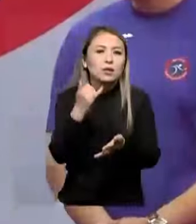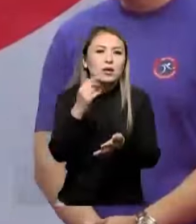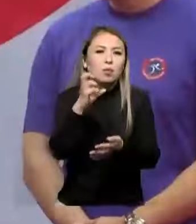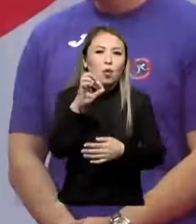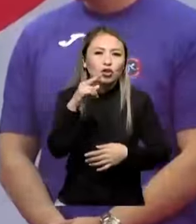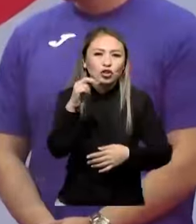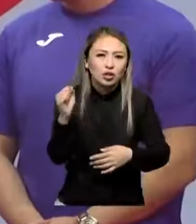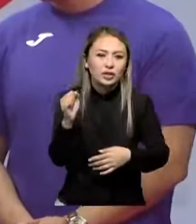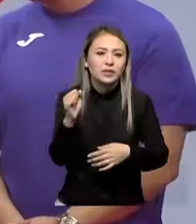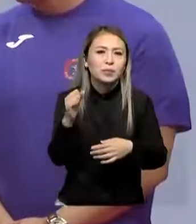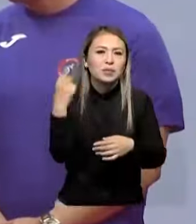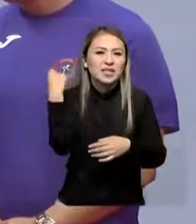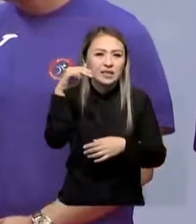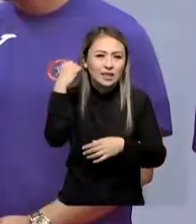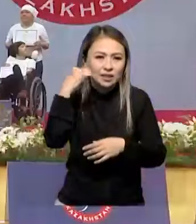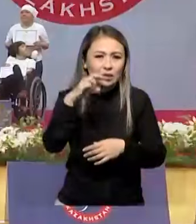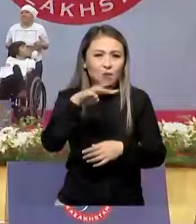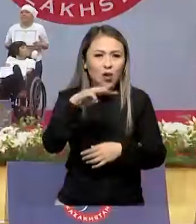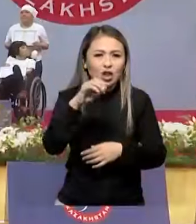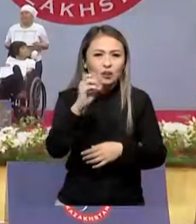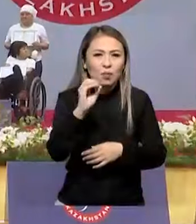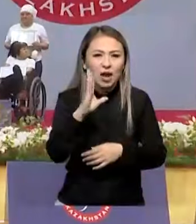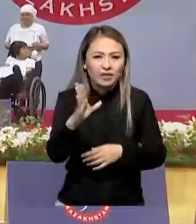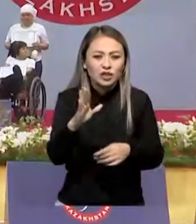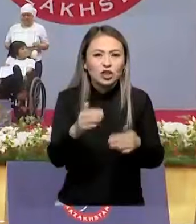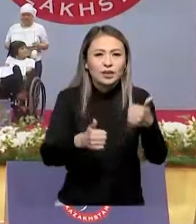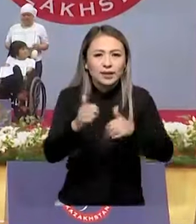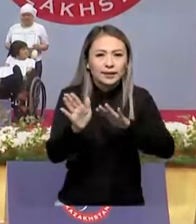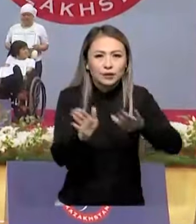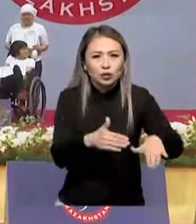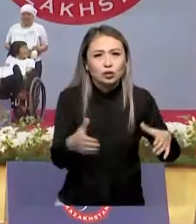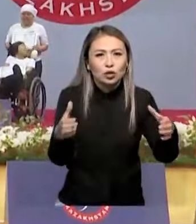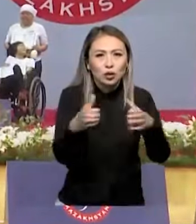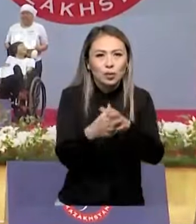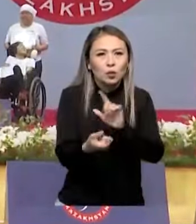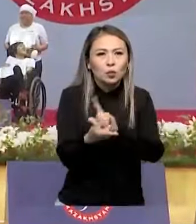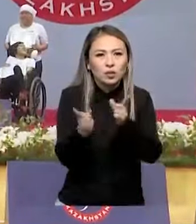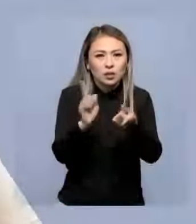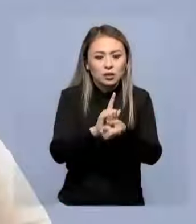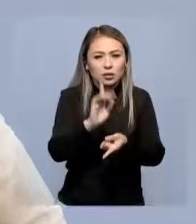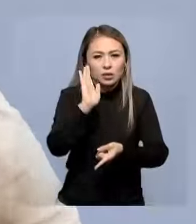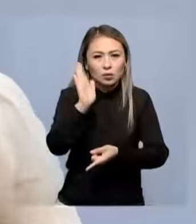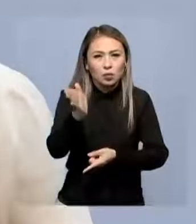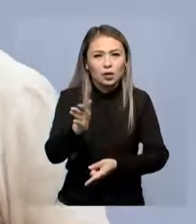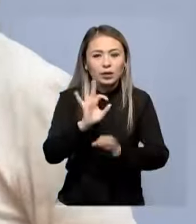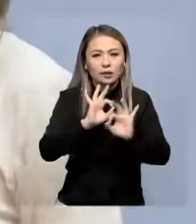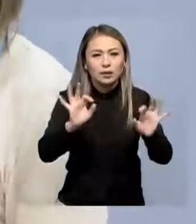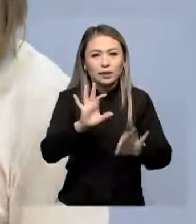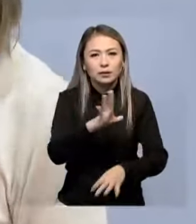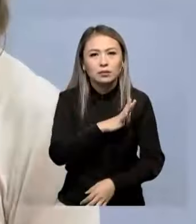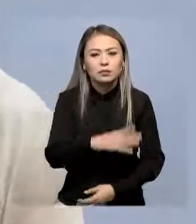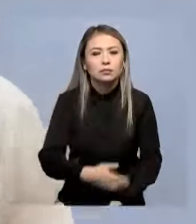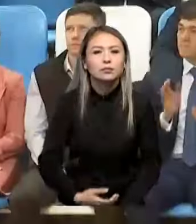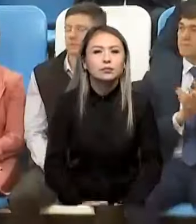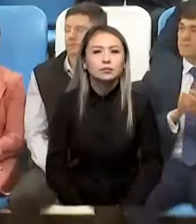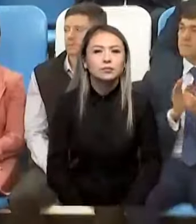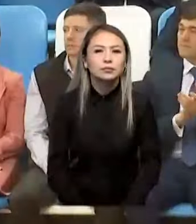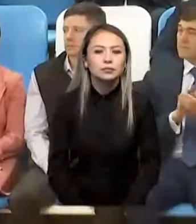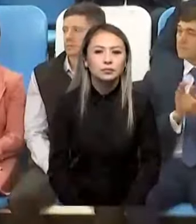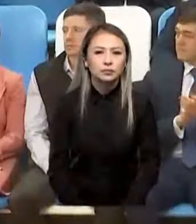түріға сәрі Боча Федерациясының президенті Мөлі Нәшімбаев осы жарыстанген ұлттық құрамада өзгерстер болатынын айтты.